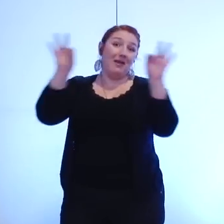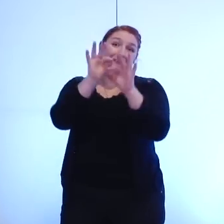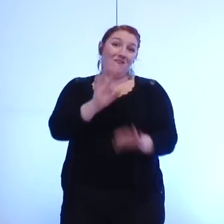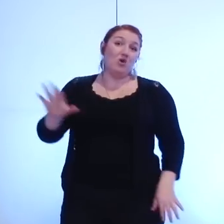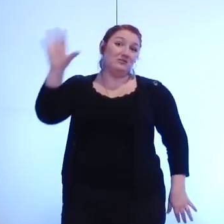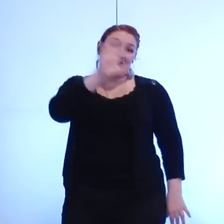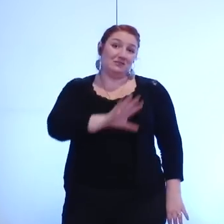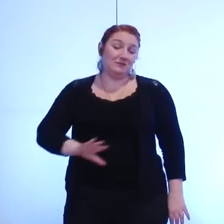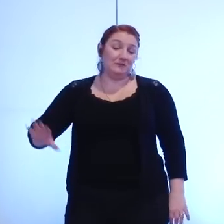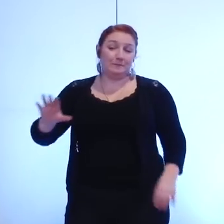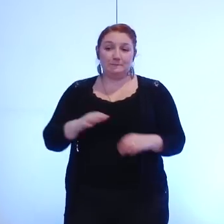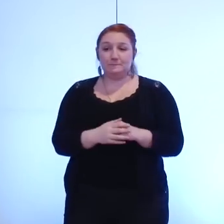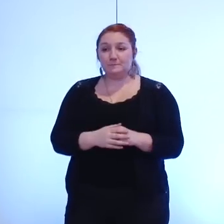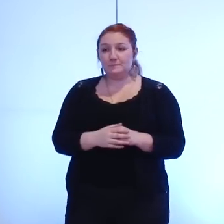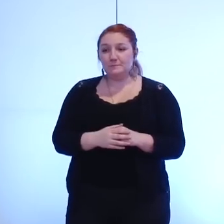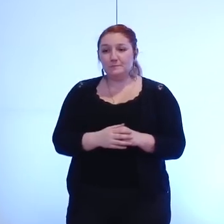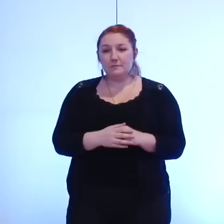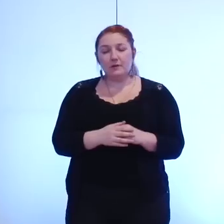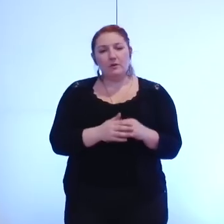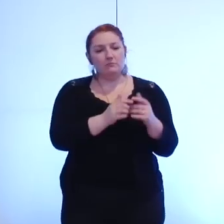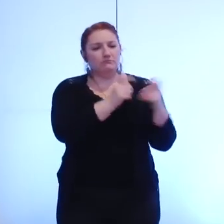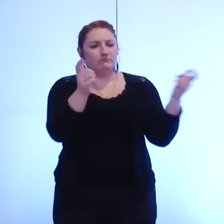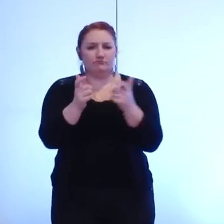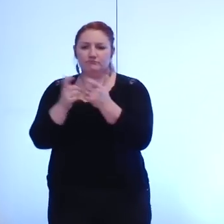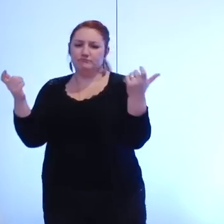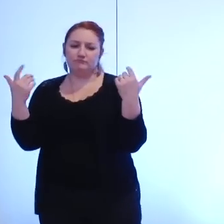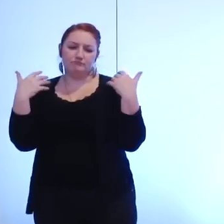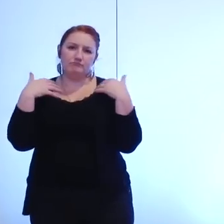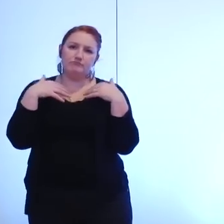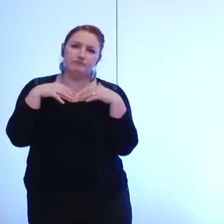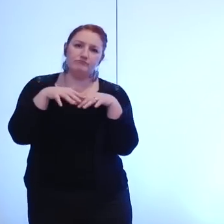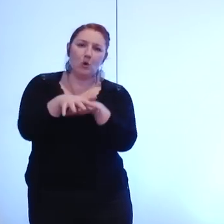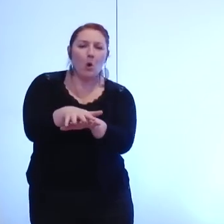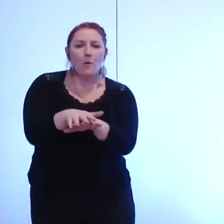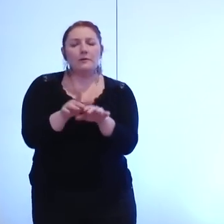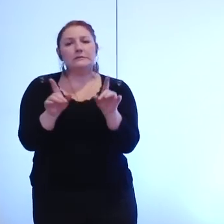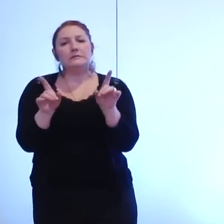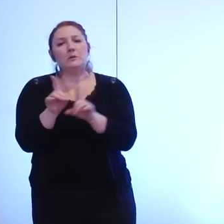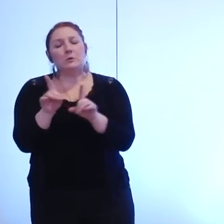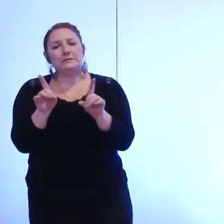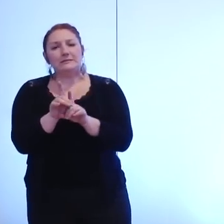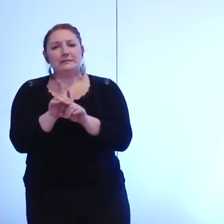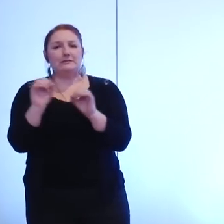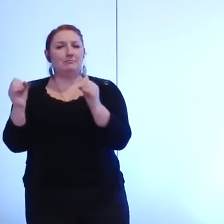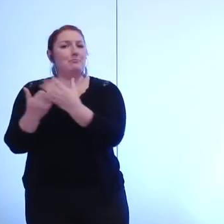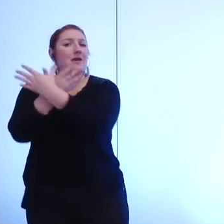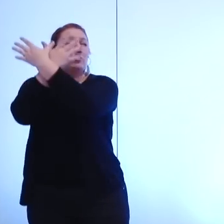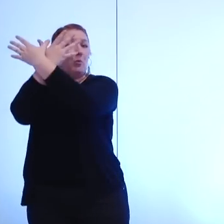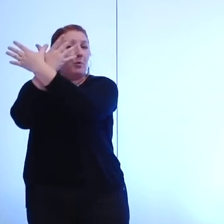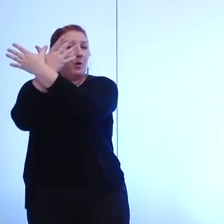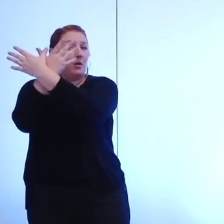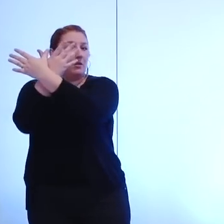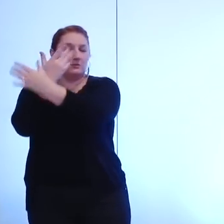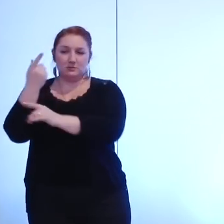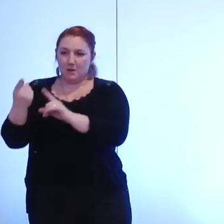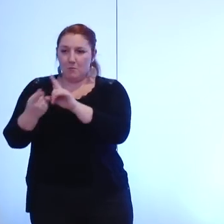-institution et également une métropole inscrite dans son périmètre je rappelle que